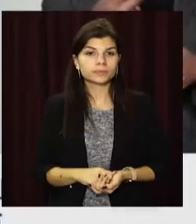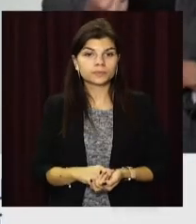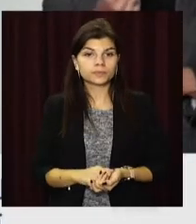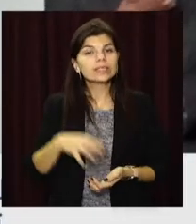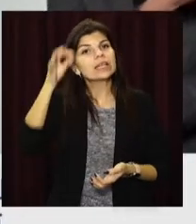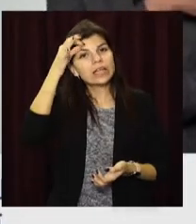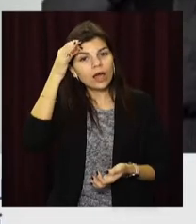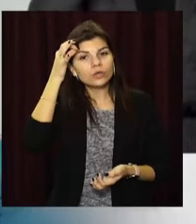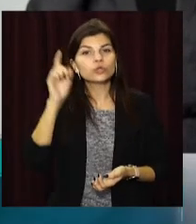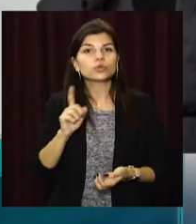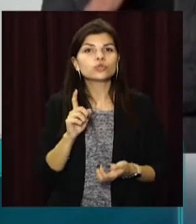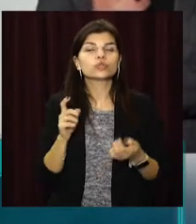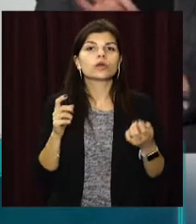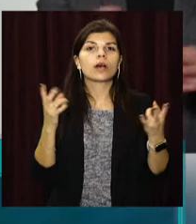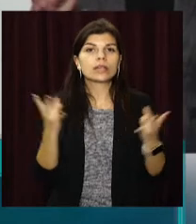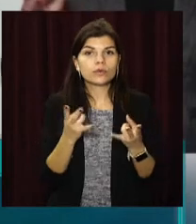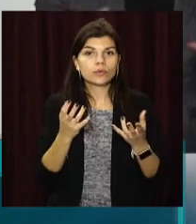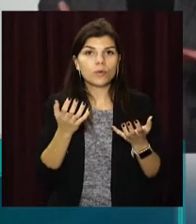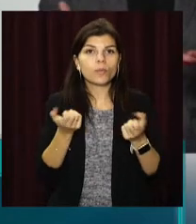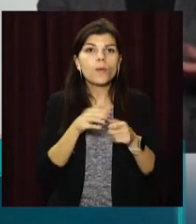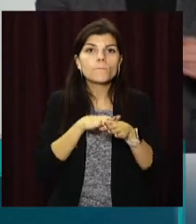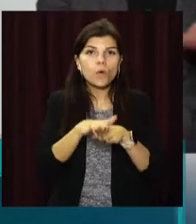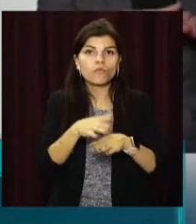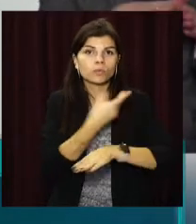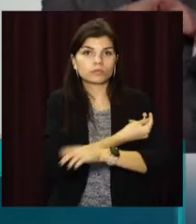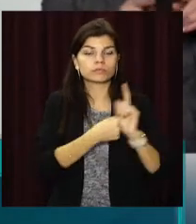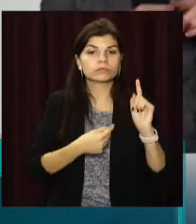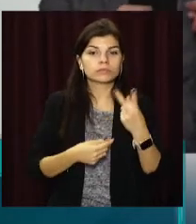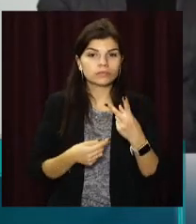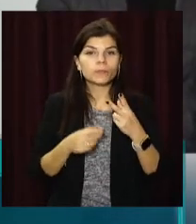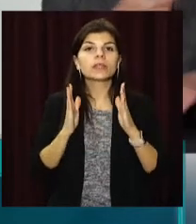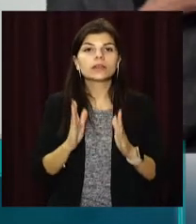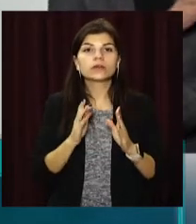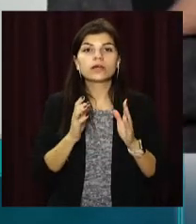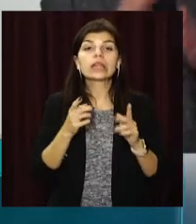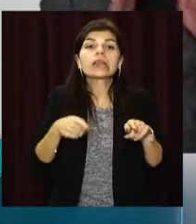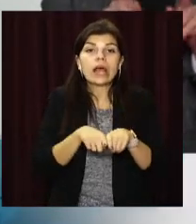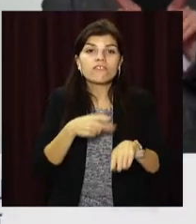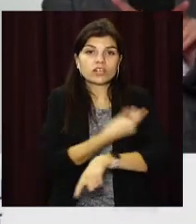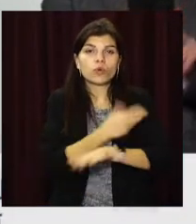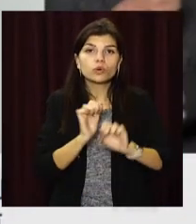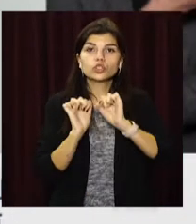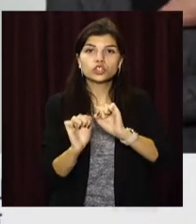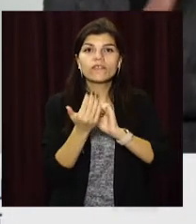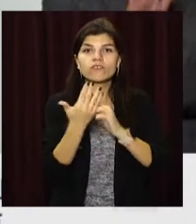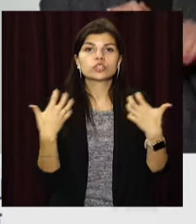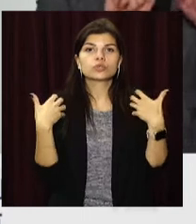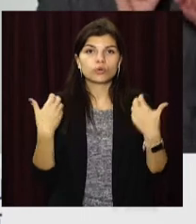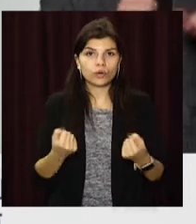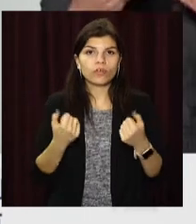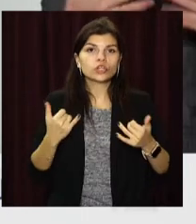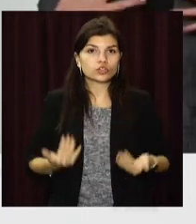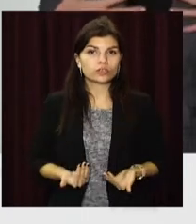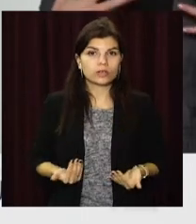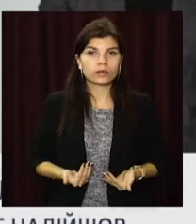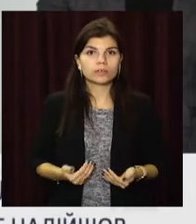Нагадую про необхідність отримання повного курсу вакцинації. Лише так вакцина буде захищати ваше здоров'я і